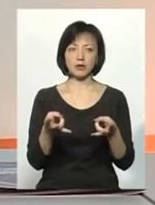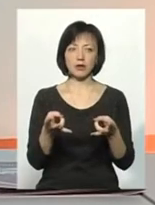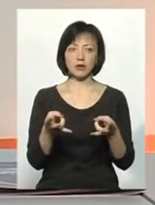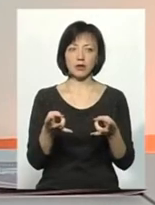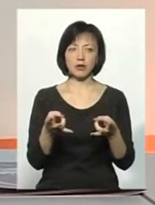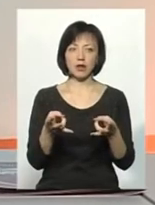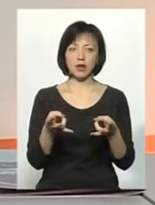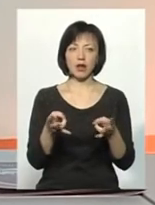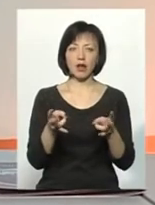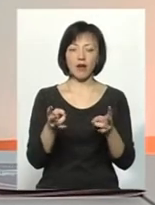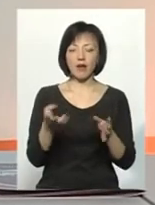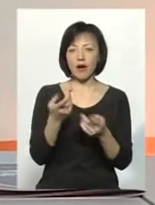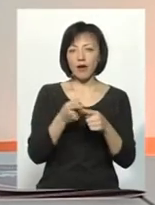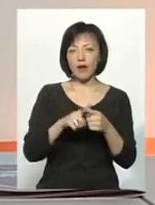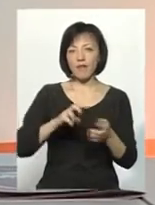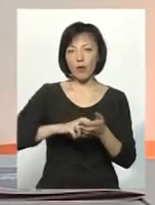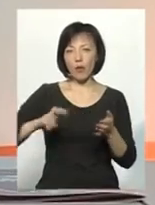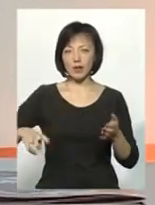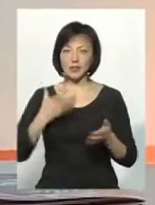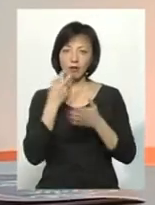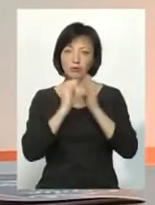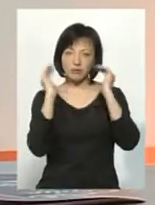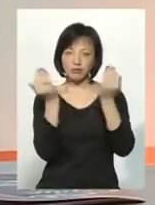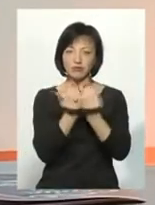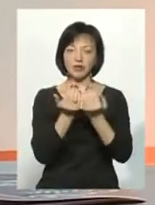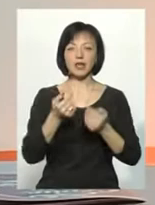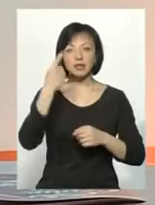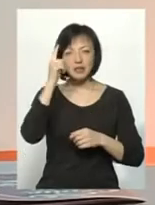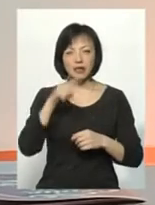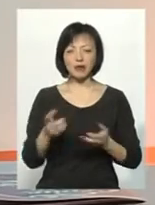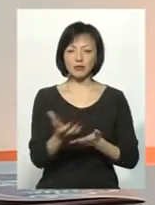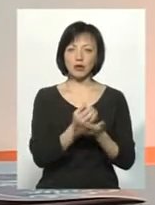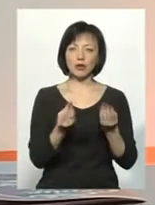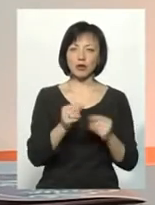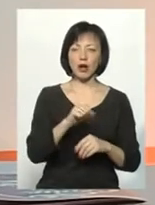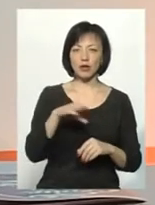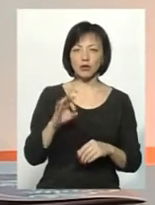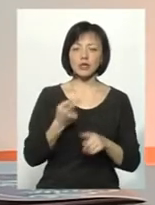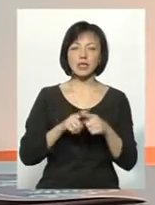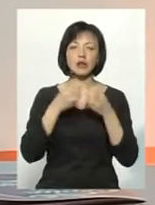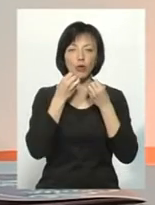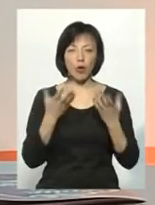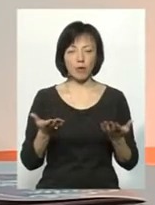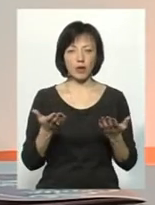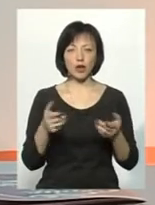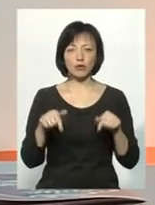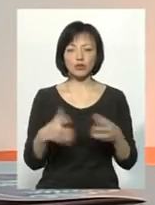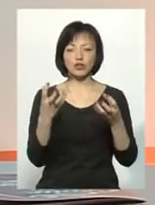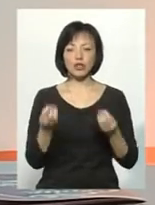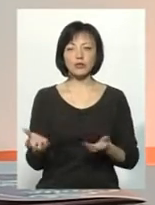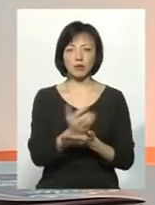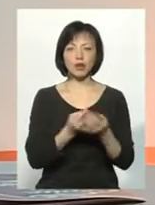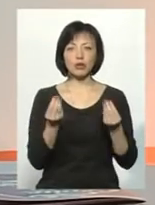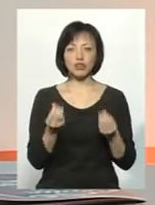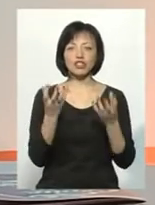зони комфорту. Ось вони знають, збираються кошти на АТО, це добре. Тут ще збирають